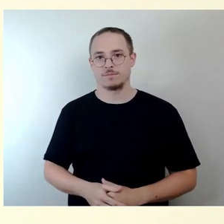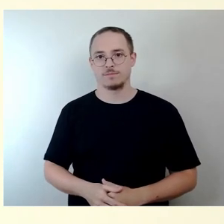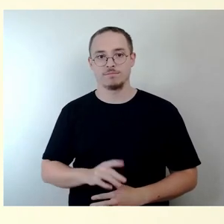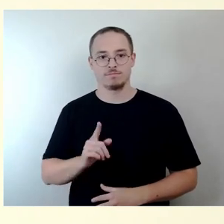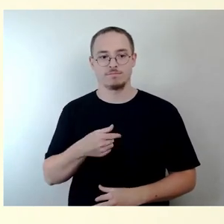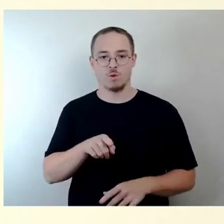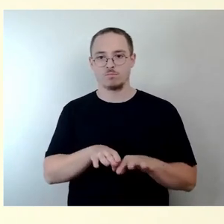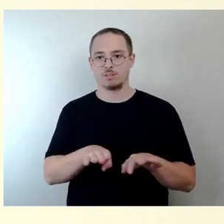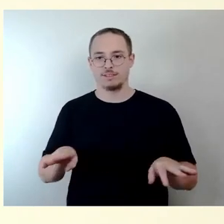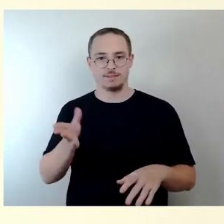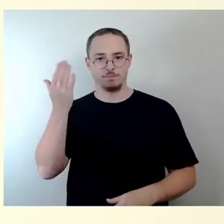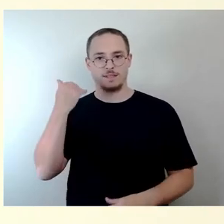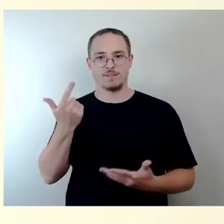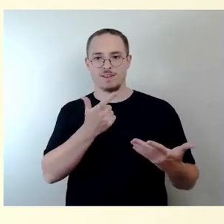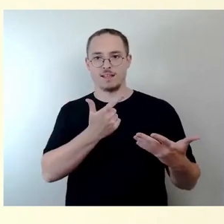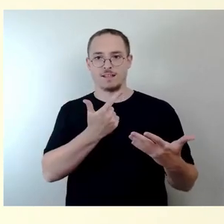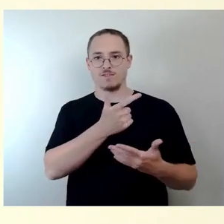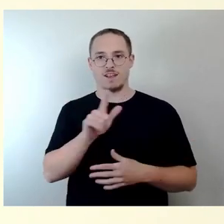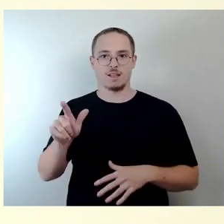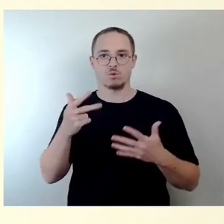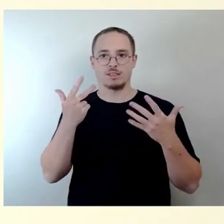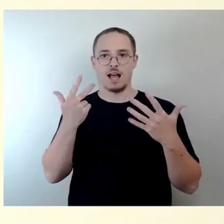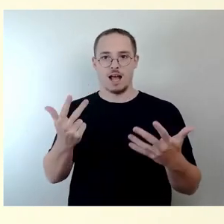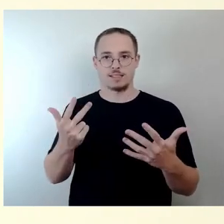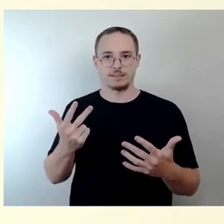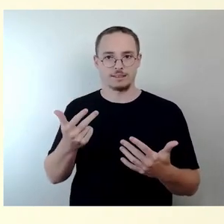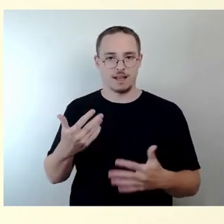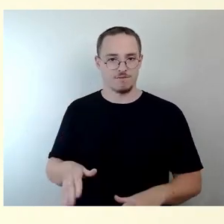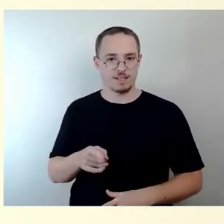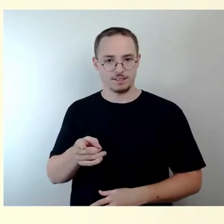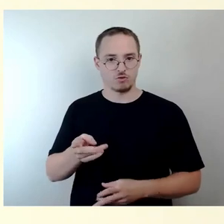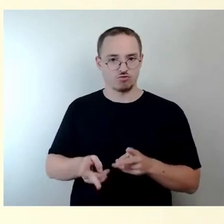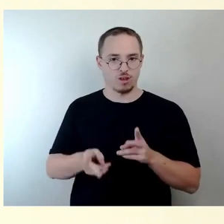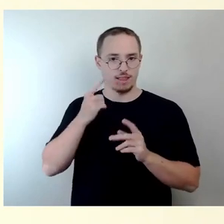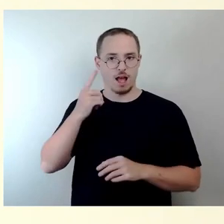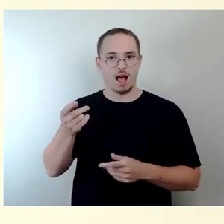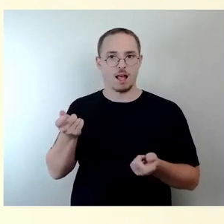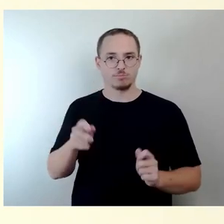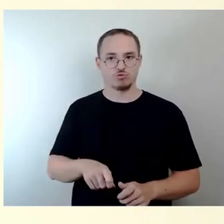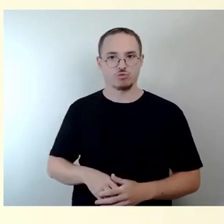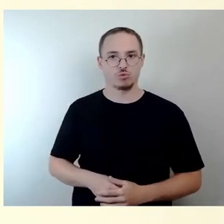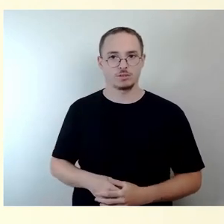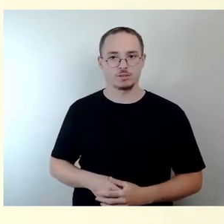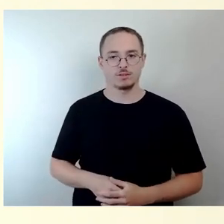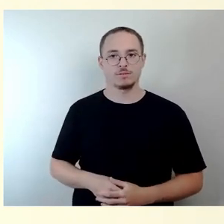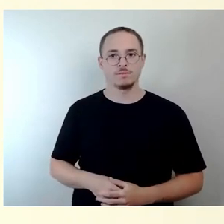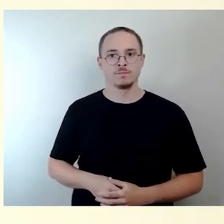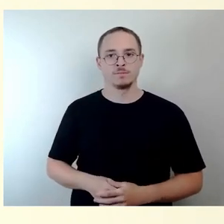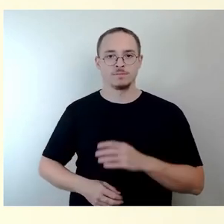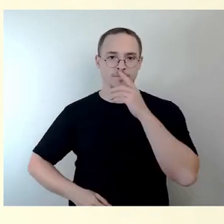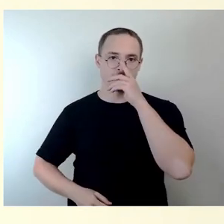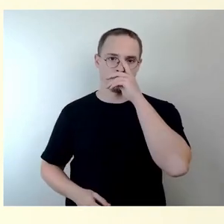weiter planen werden. Ich will mal sagen, es ist alles immer eine Frage der finanziellen